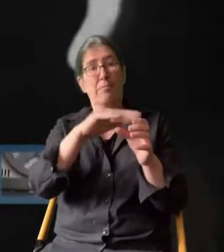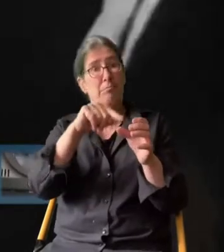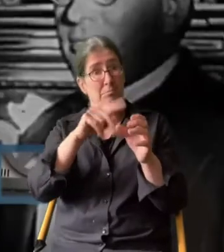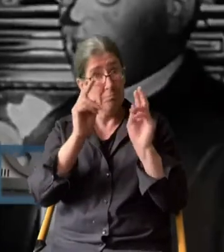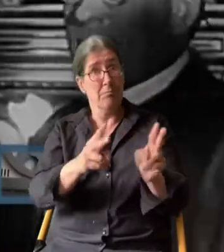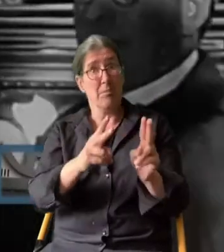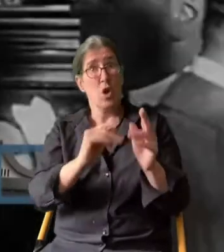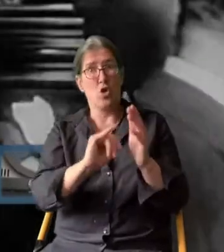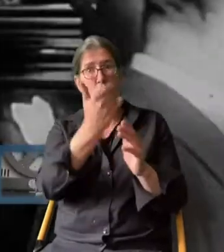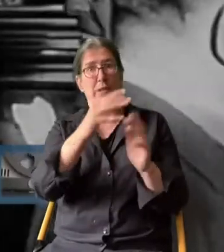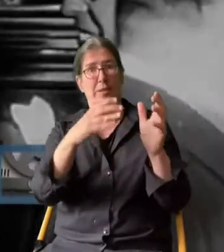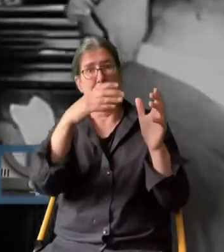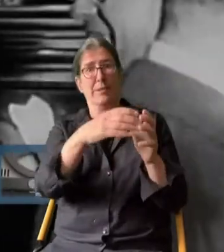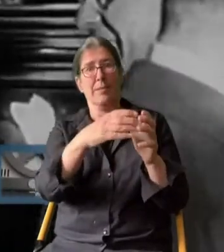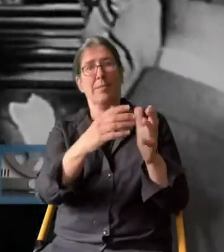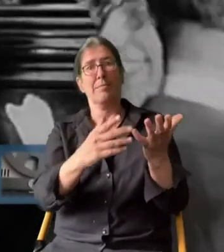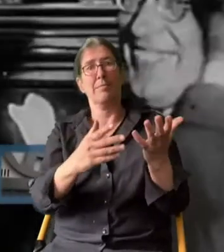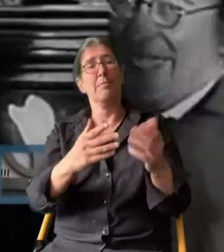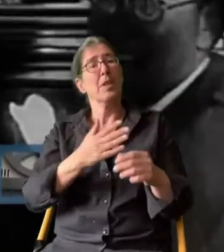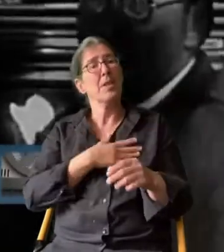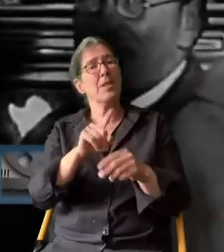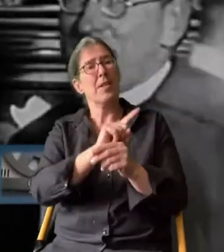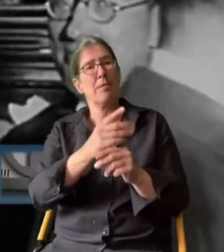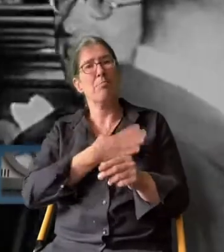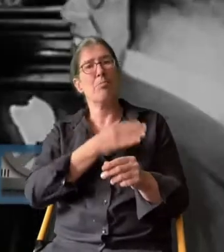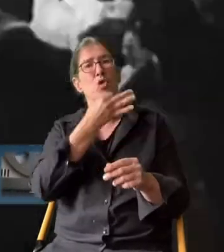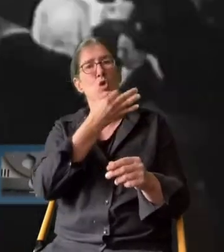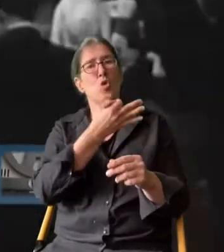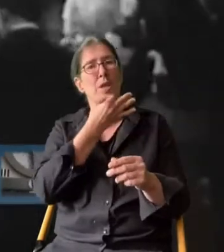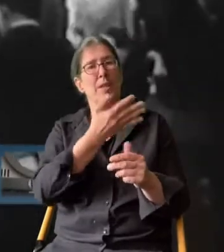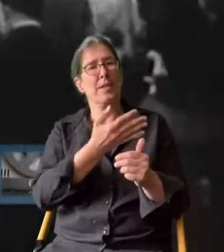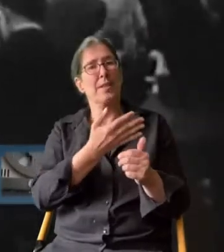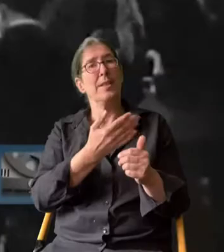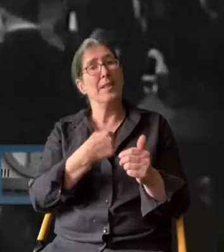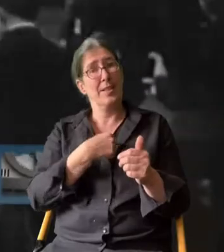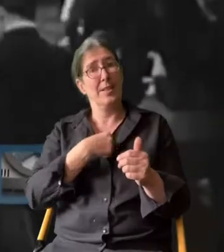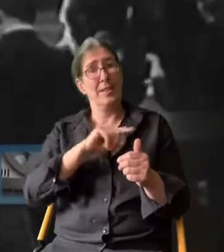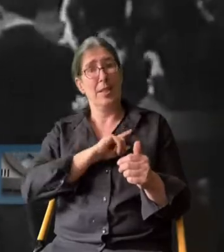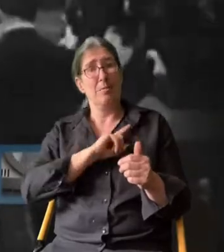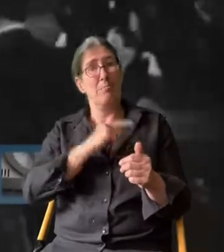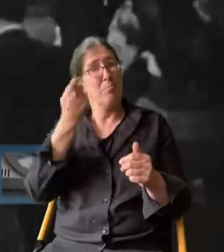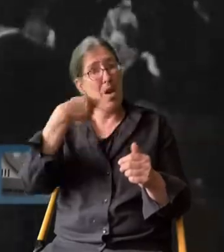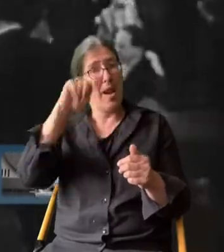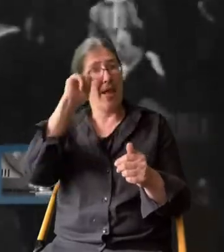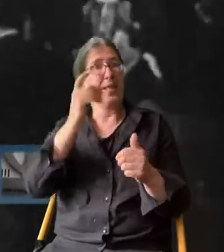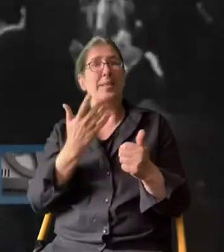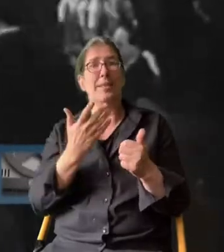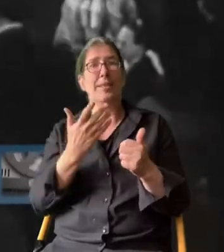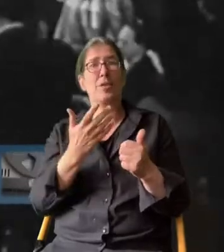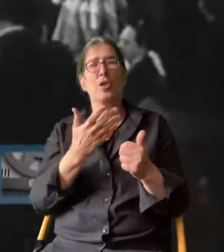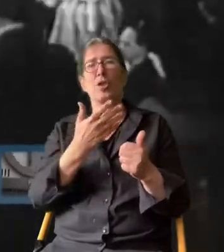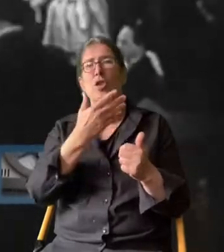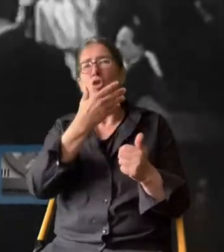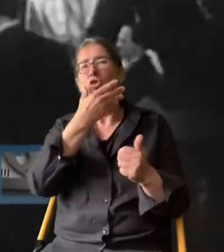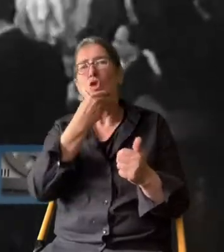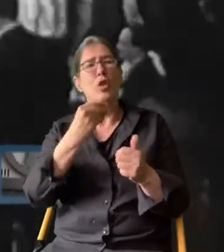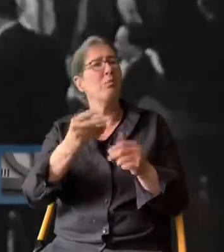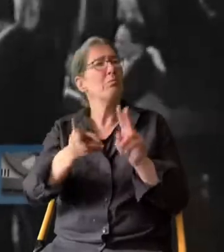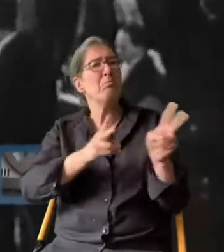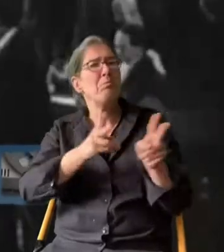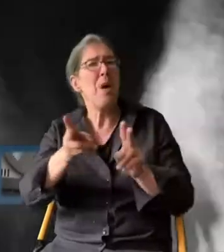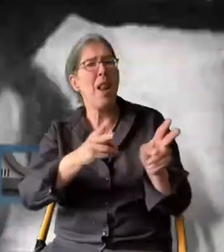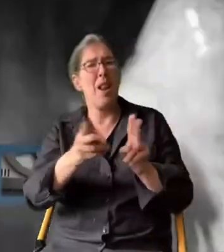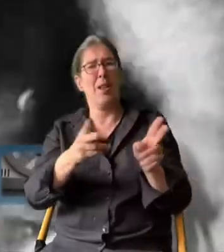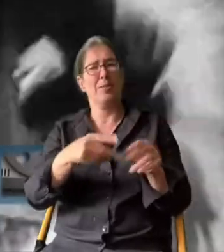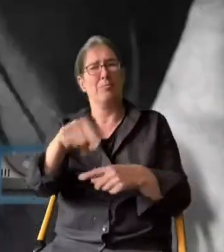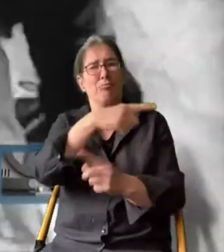Oberschicht, wirklich golden. Es ist die Zeit meiner Jugend, als ich in Berlin sehr viele